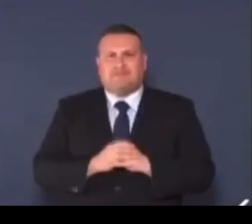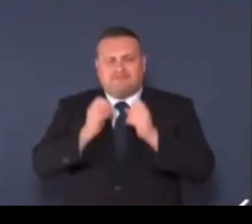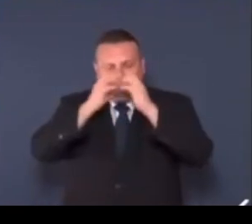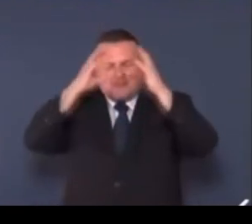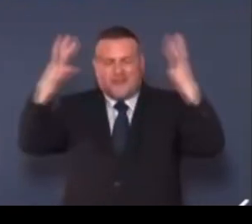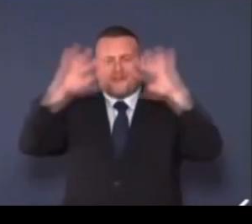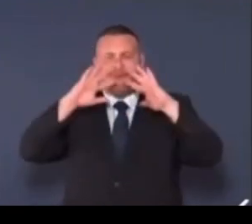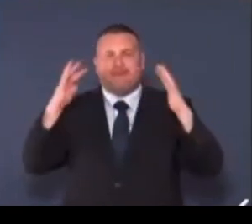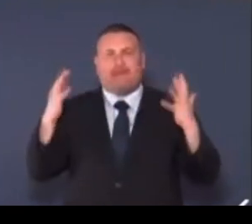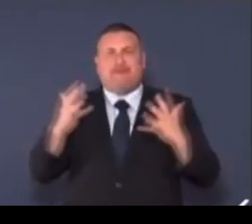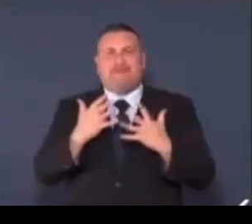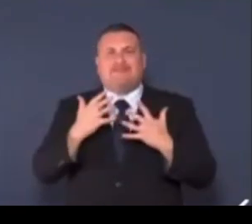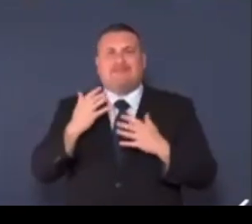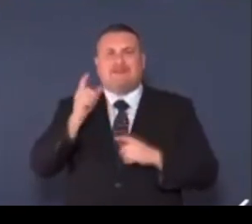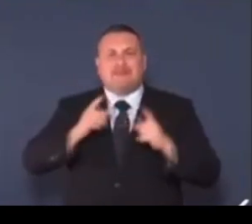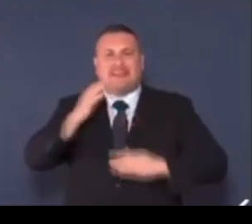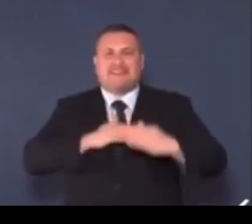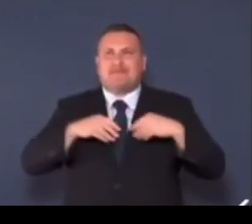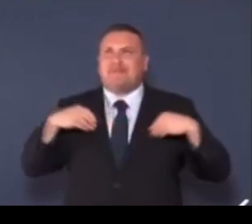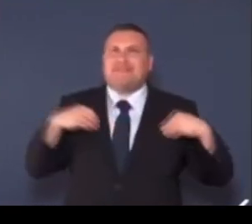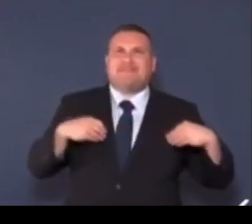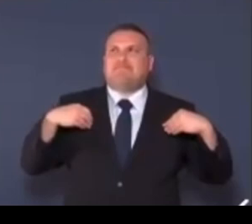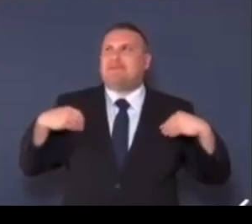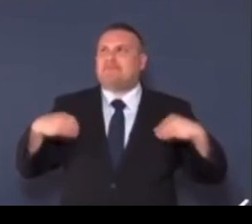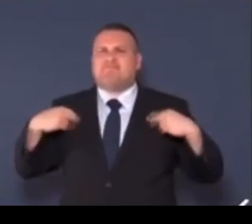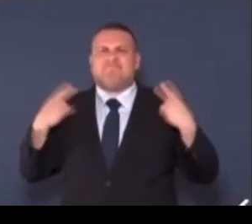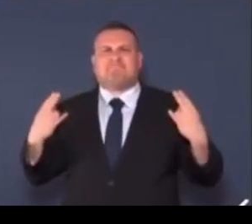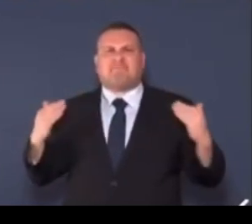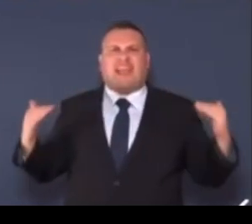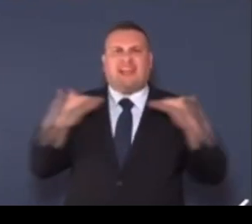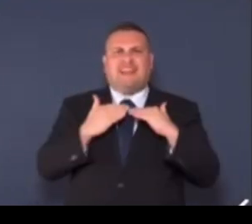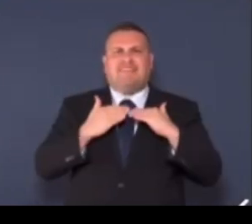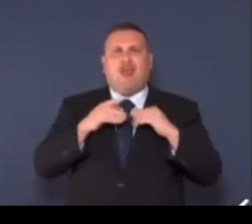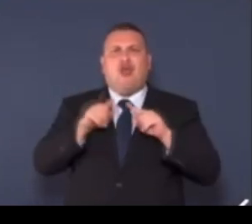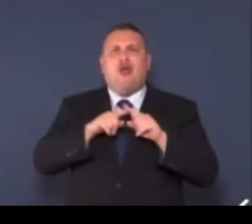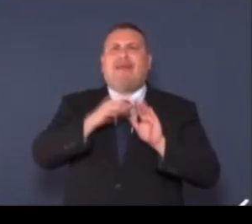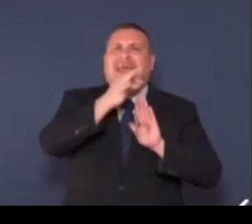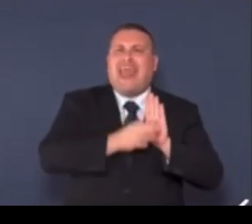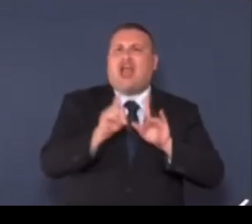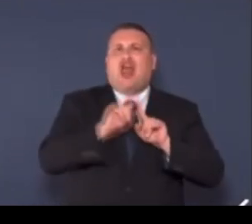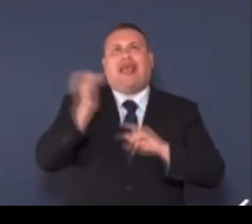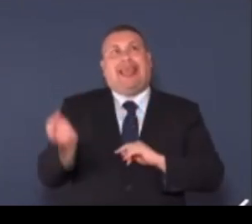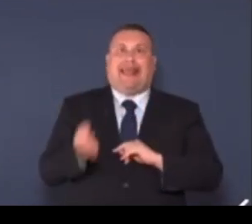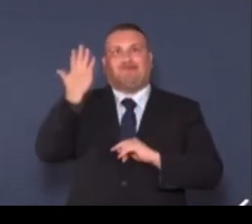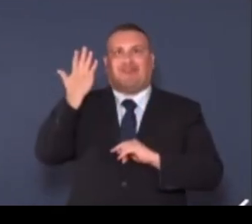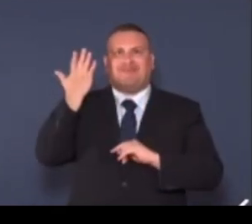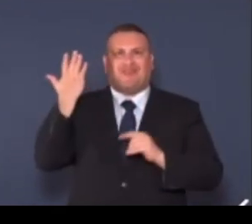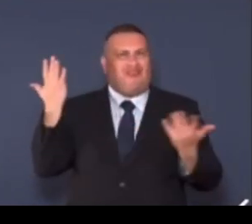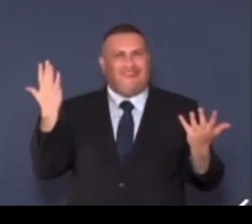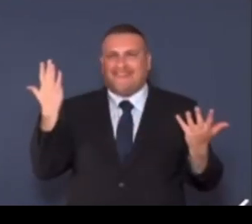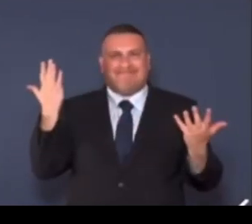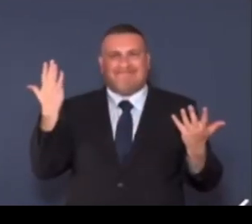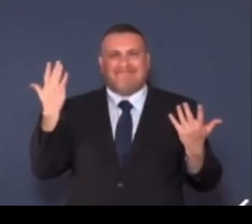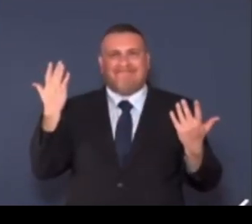delle persone con disabilità è realtà quotidiana e non è eccezione. Un mondo più giusto in cui la piena